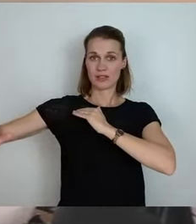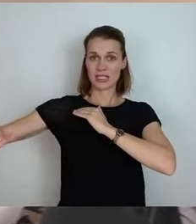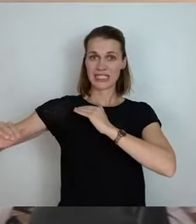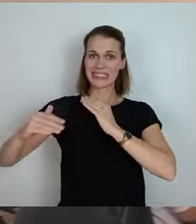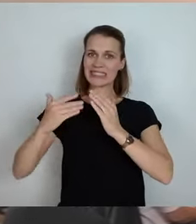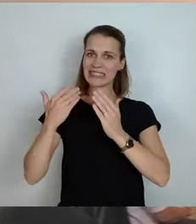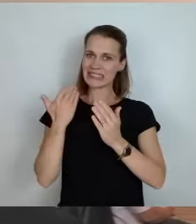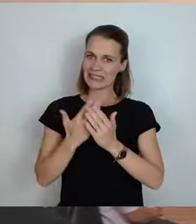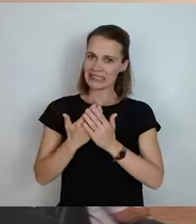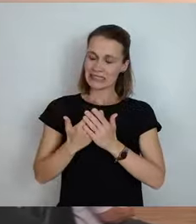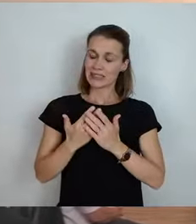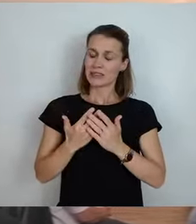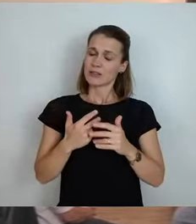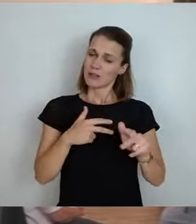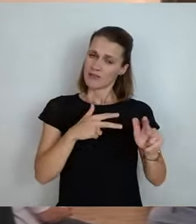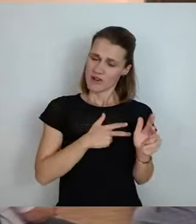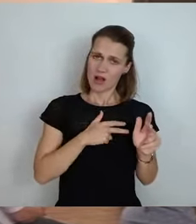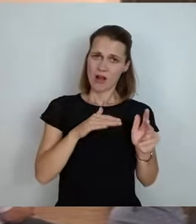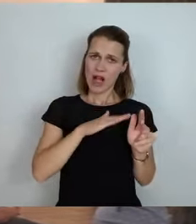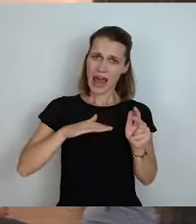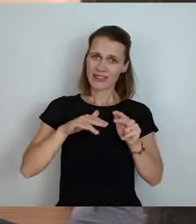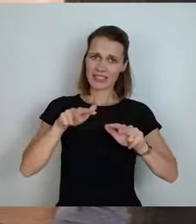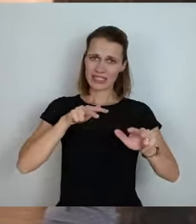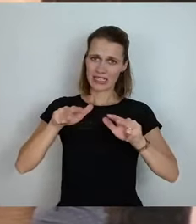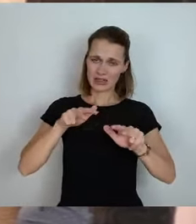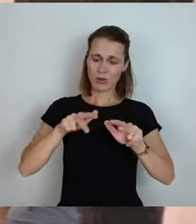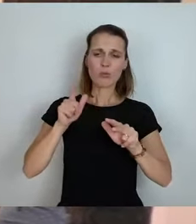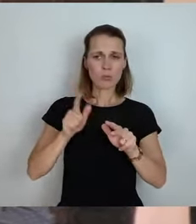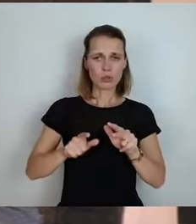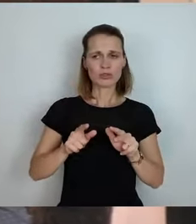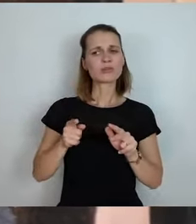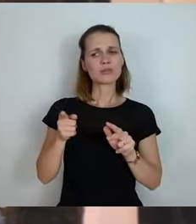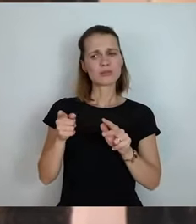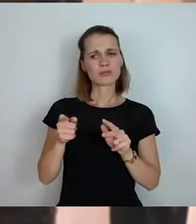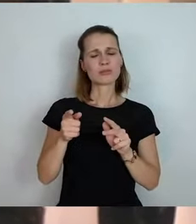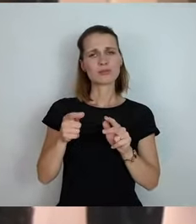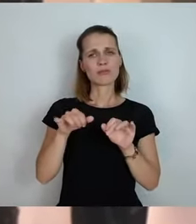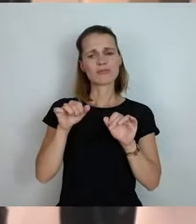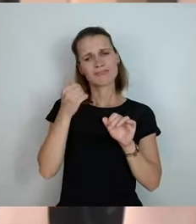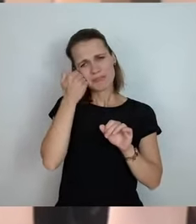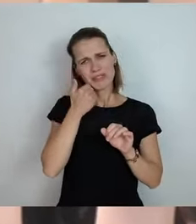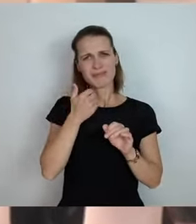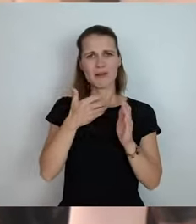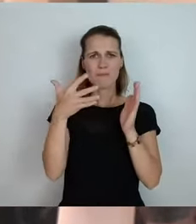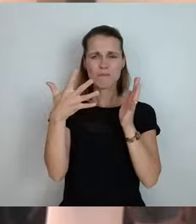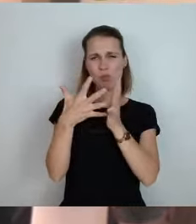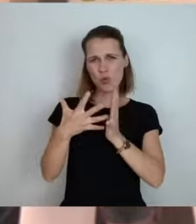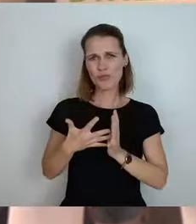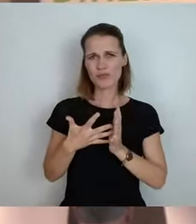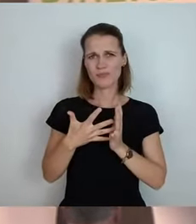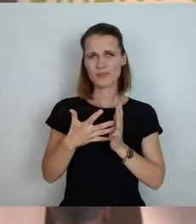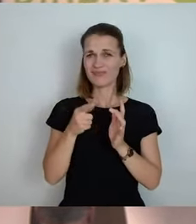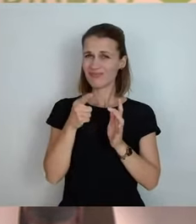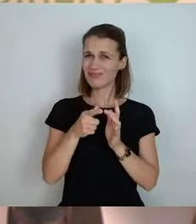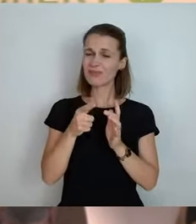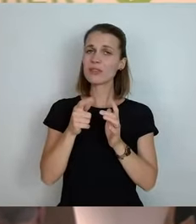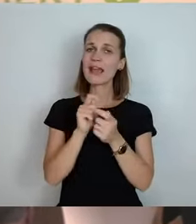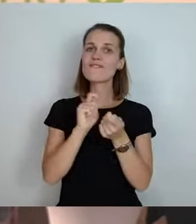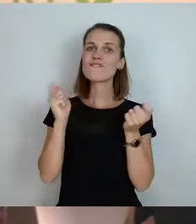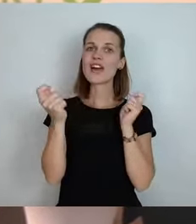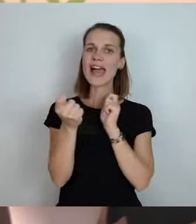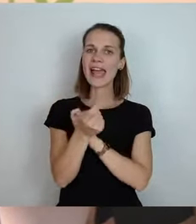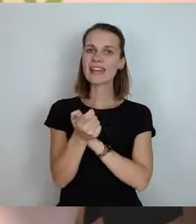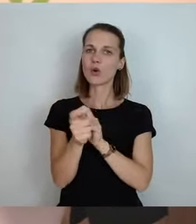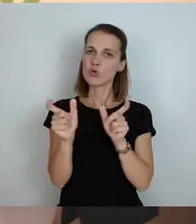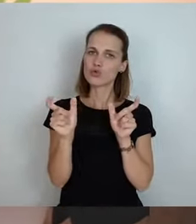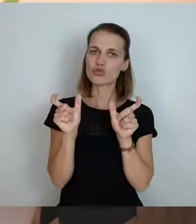wirklich mal die Landesregierung die Möglichkeit prüfen, ob man diese Veränderungssperre für die zwei Windräder